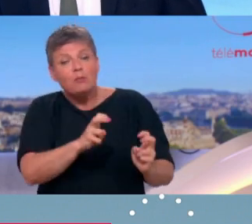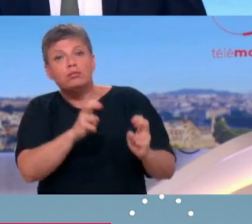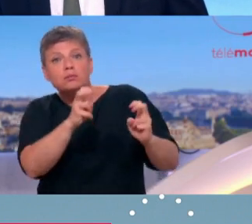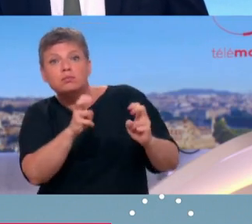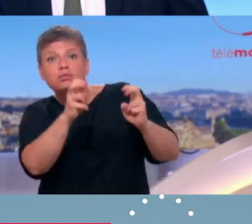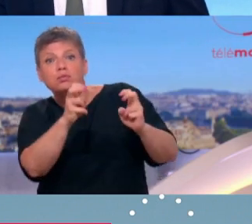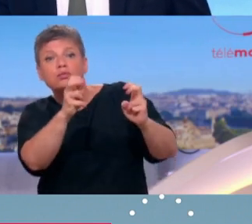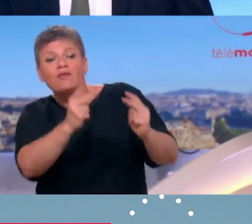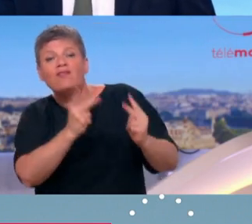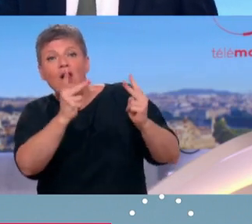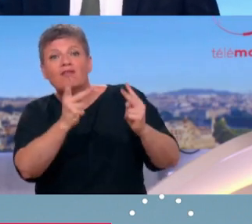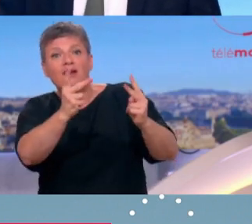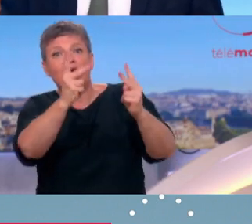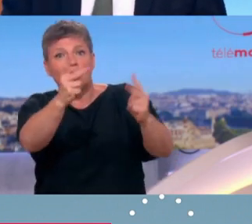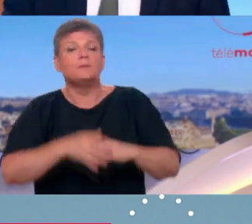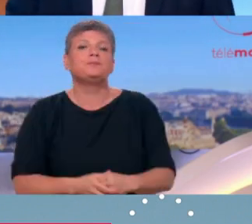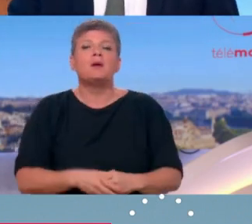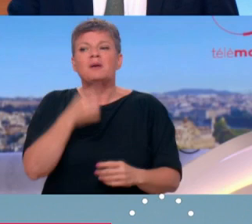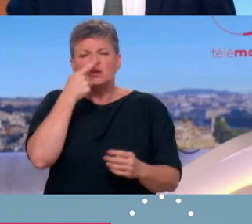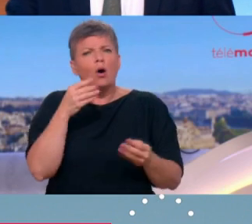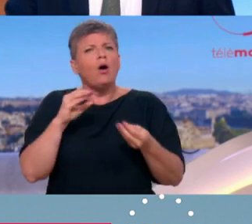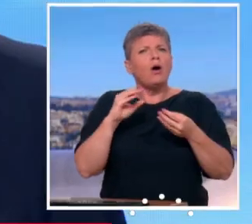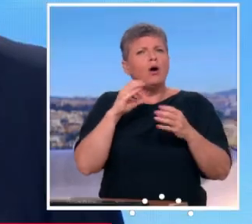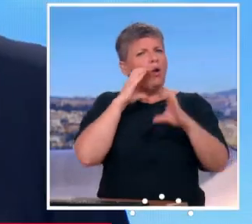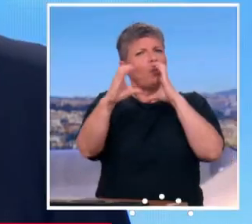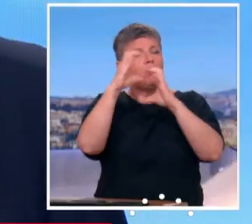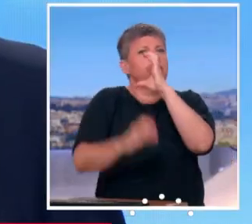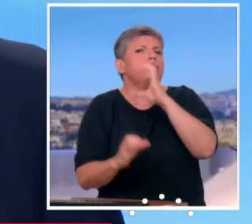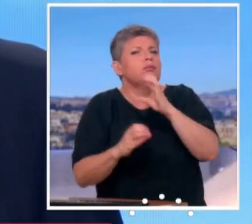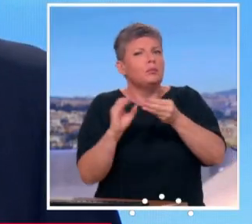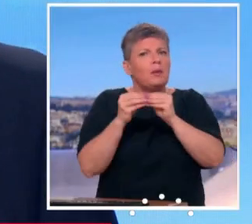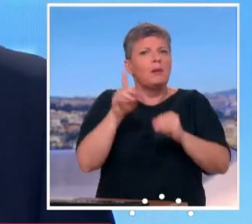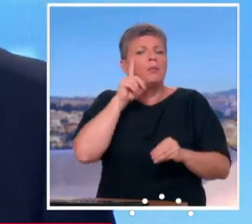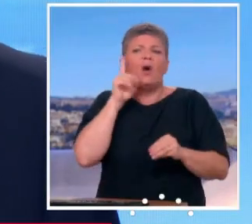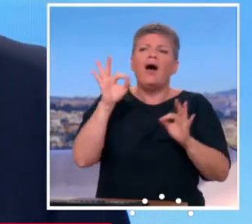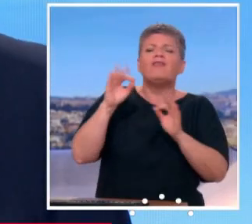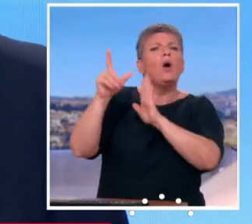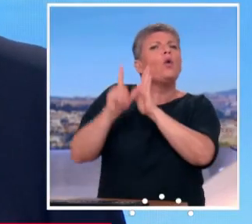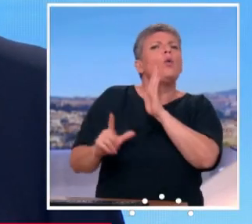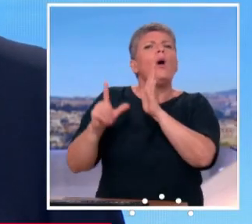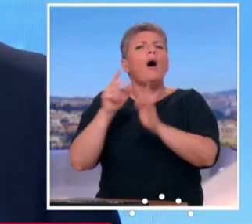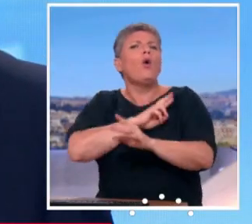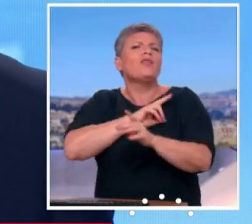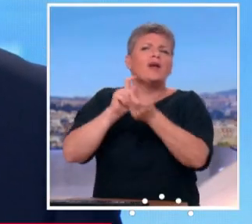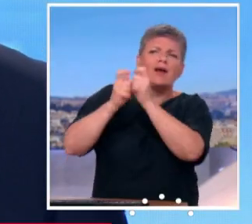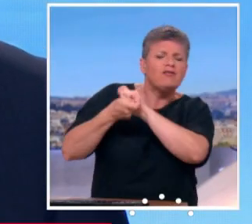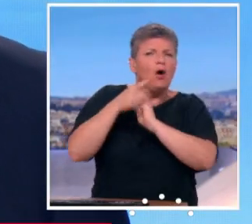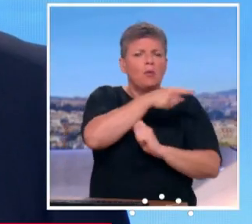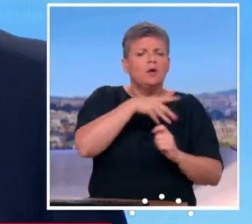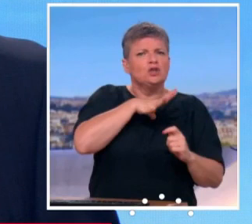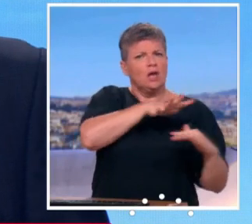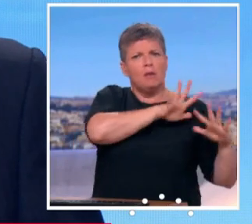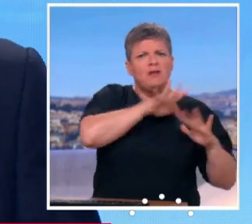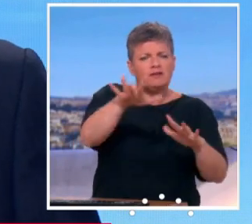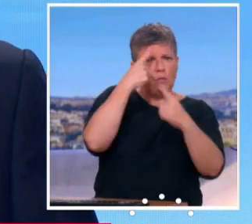eu quand même indiscutablement un problème de communication, puisqu'il y eu de la contestation sur cette réforme, non seulement sur le passage de l'âge, mais aussi sur